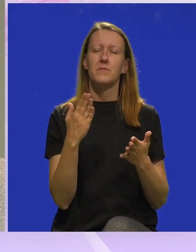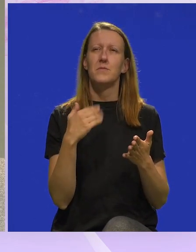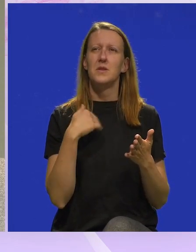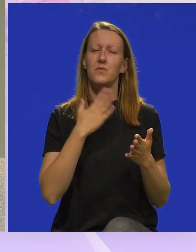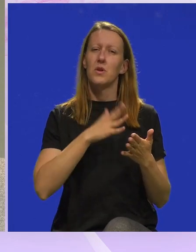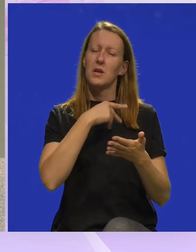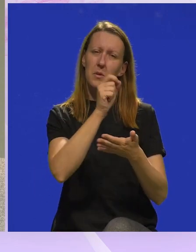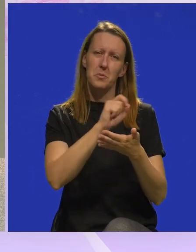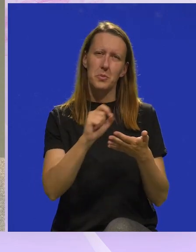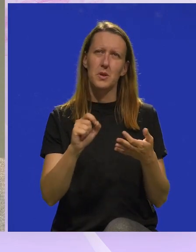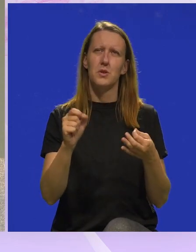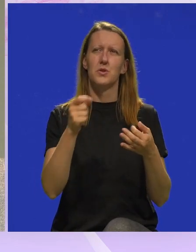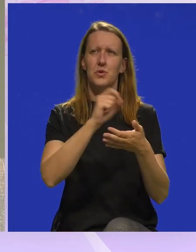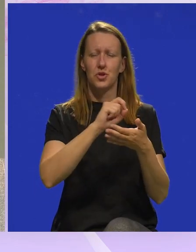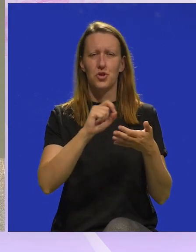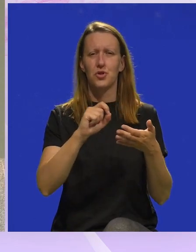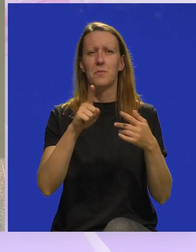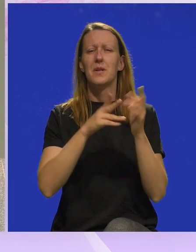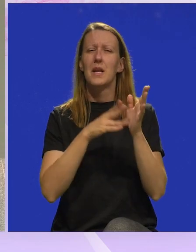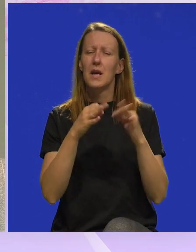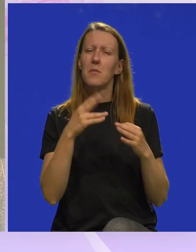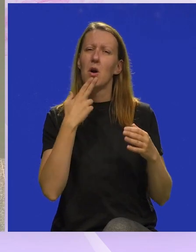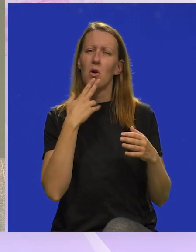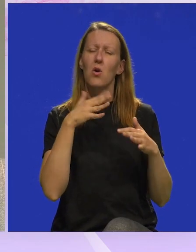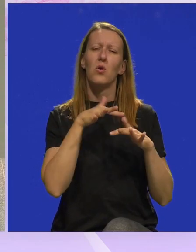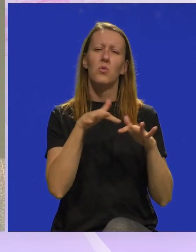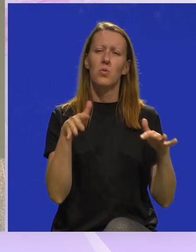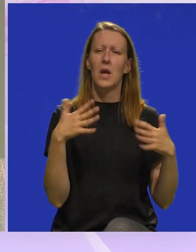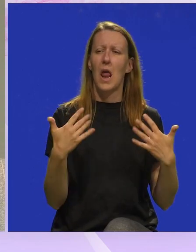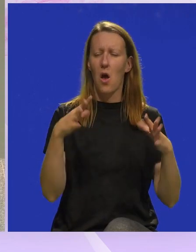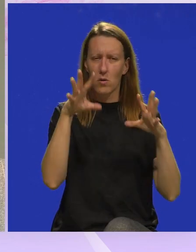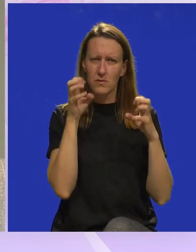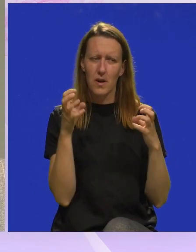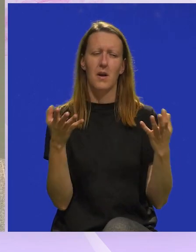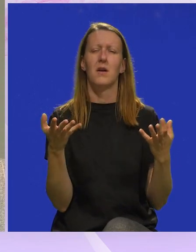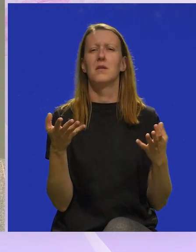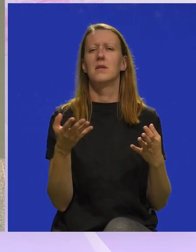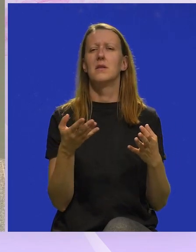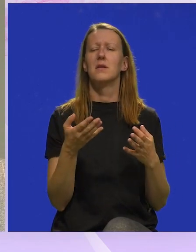ja volim kad pišem, pisat teme kojima su ljudima lako shvatljive.